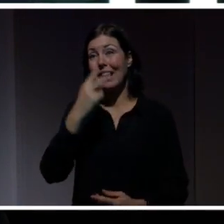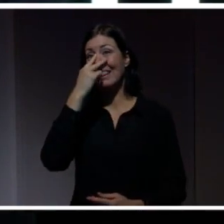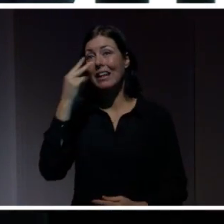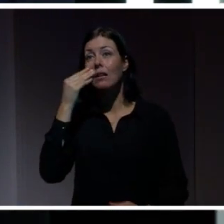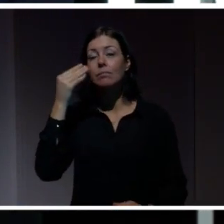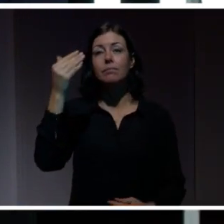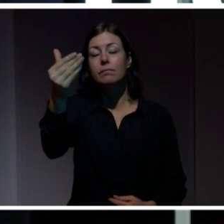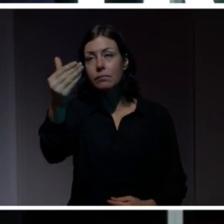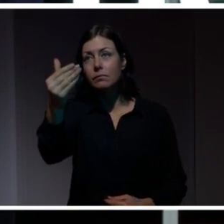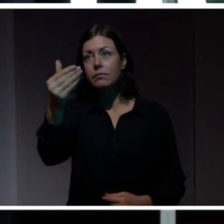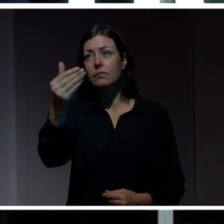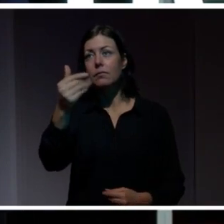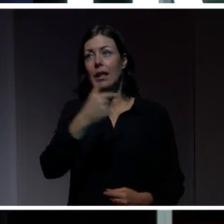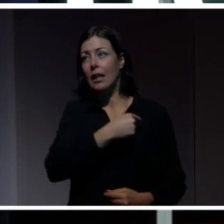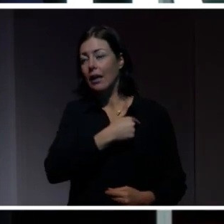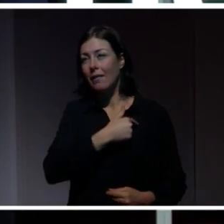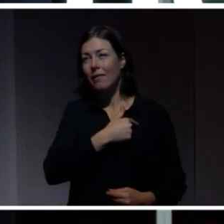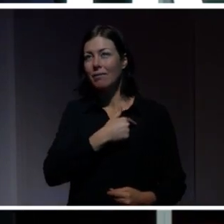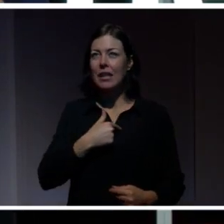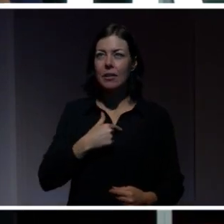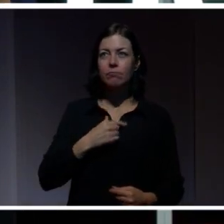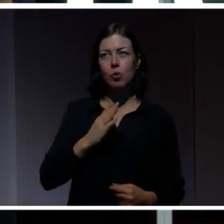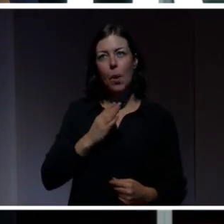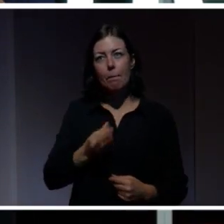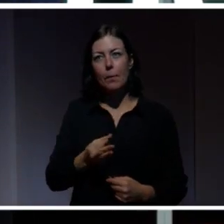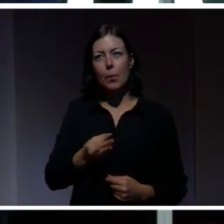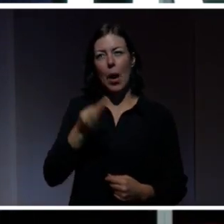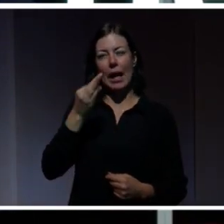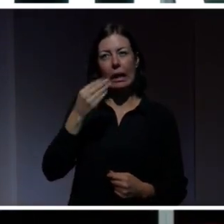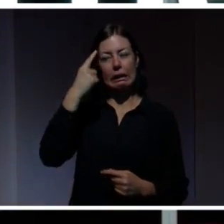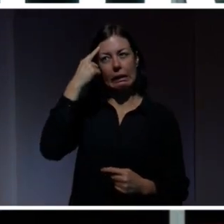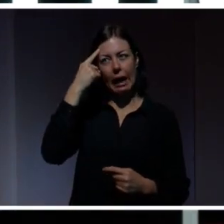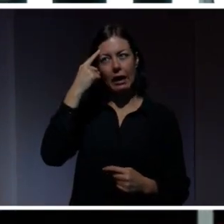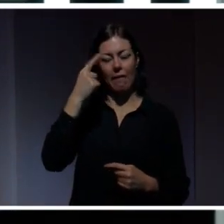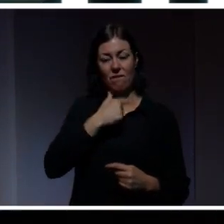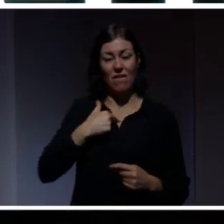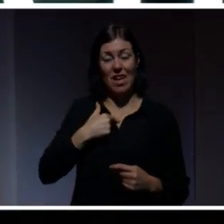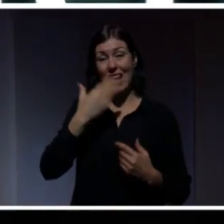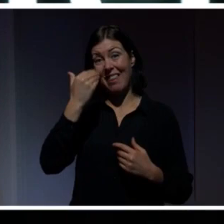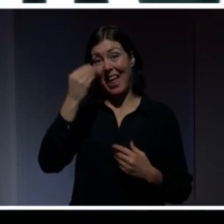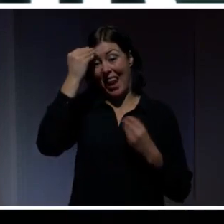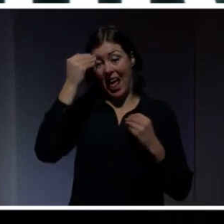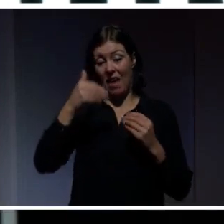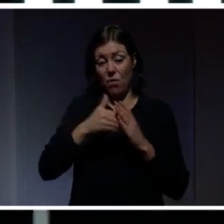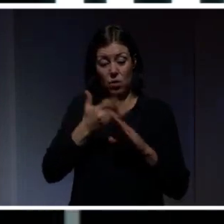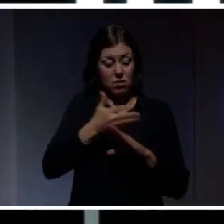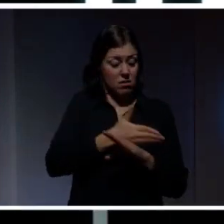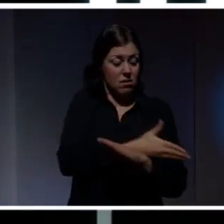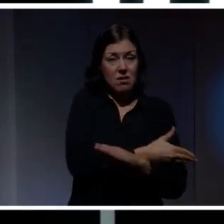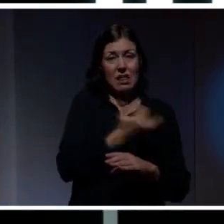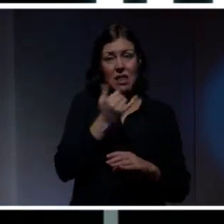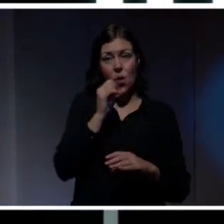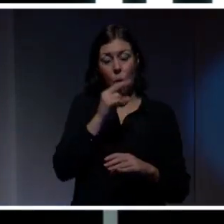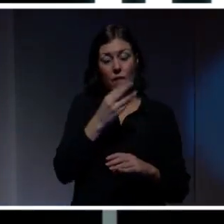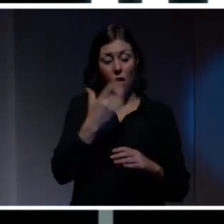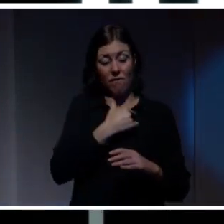så är det ju också en poäng ifall vi kan lära oss av de tio åren som vi har sett. Och vad vi då kan